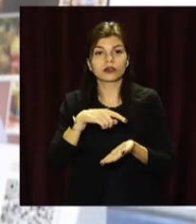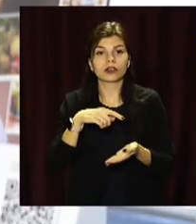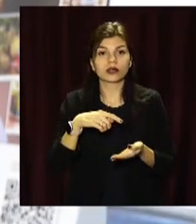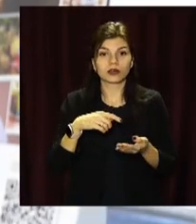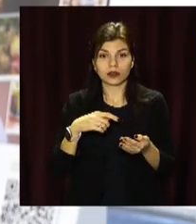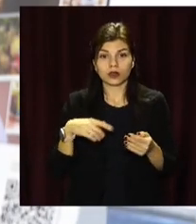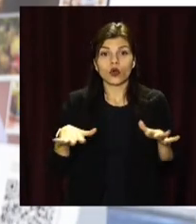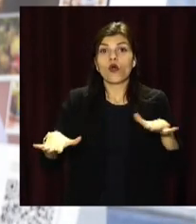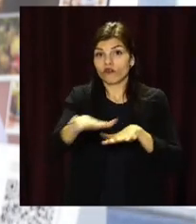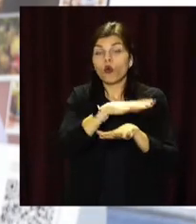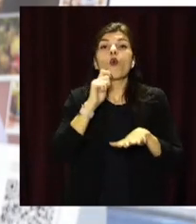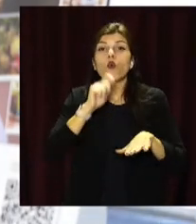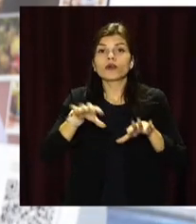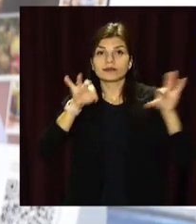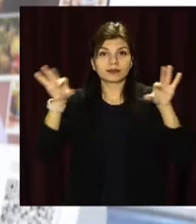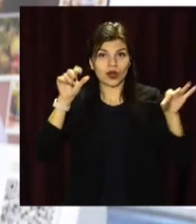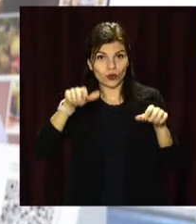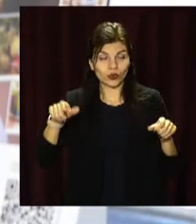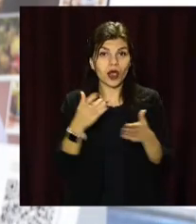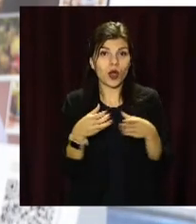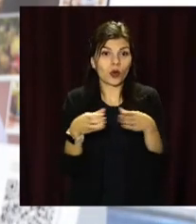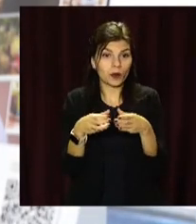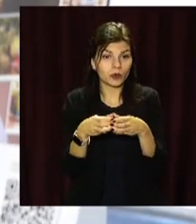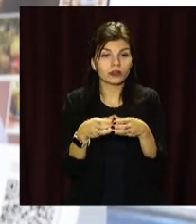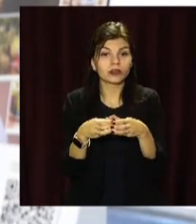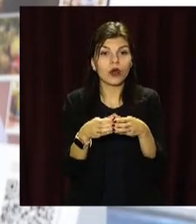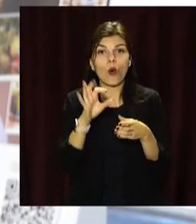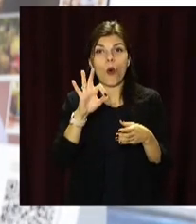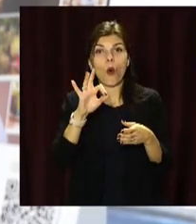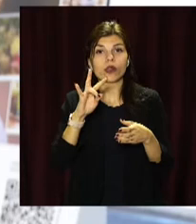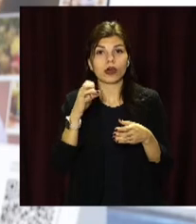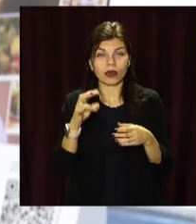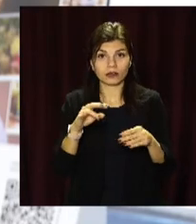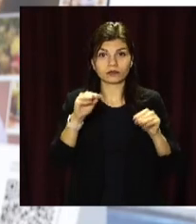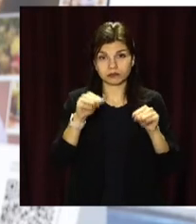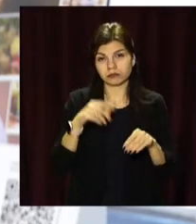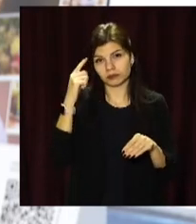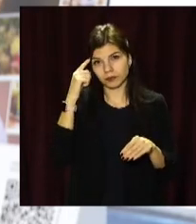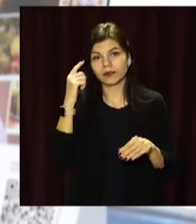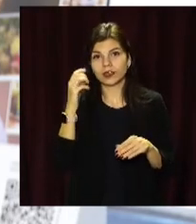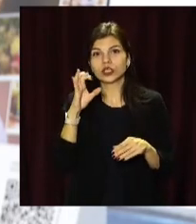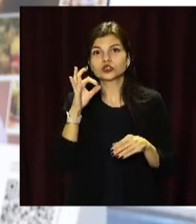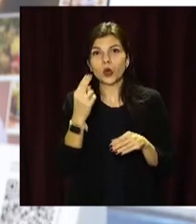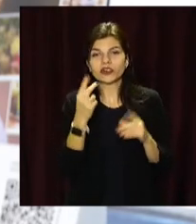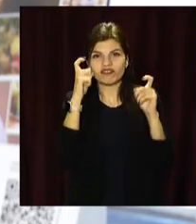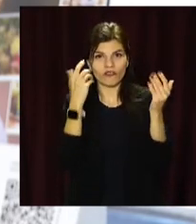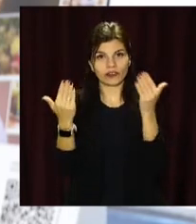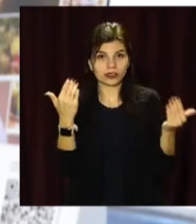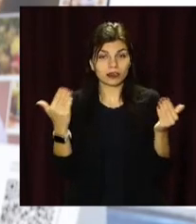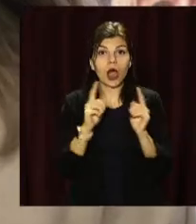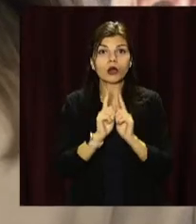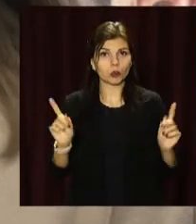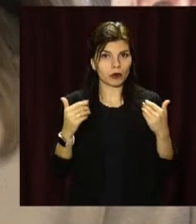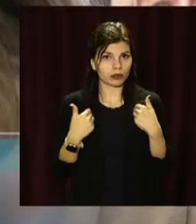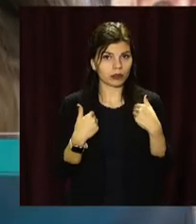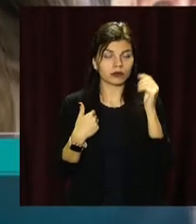усієї України, і отака команда в онлайн-форматі працювала над соціальною фотовиставкою «Особливо